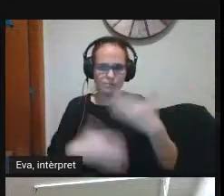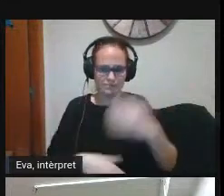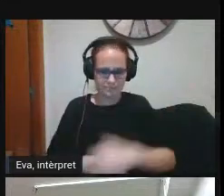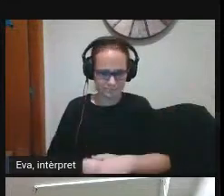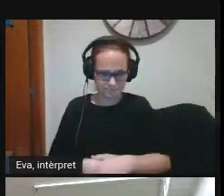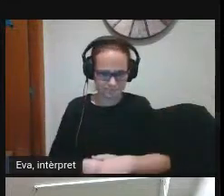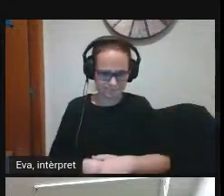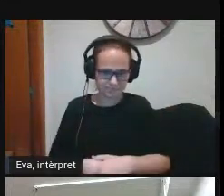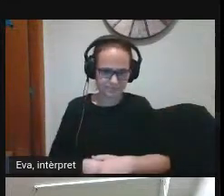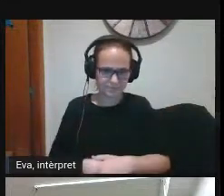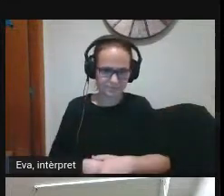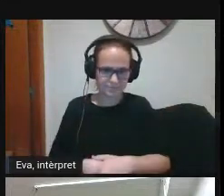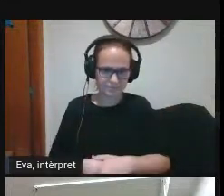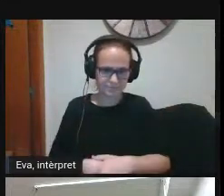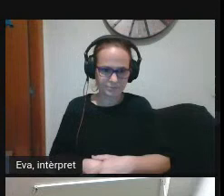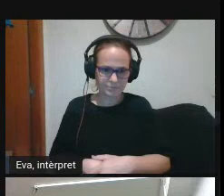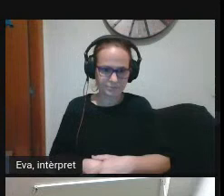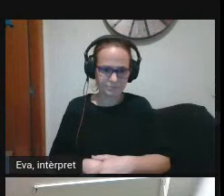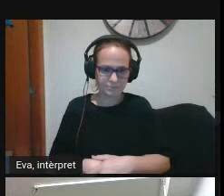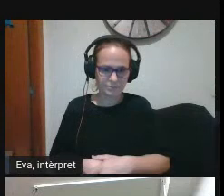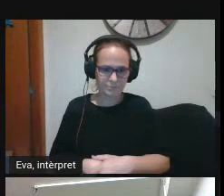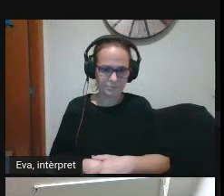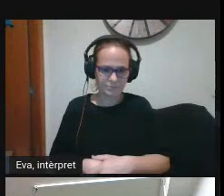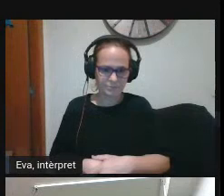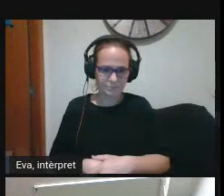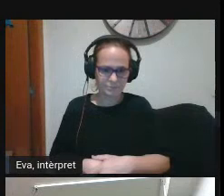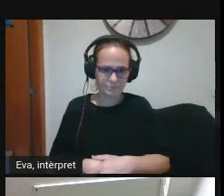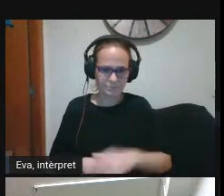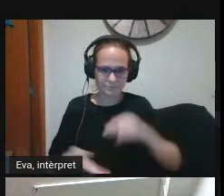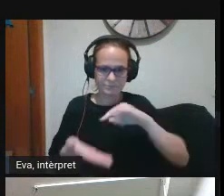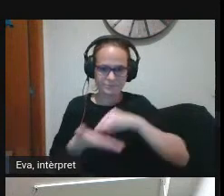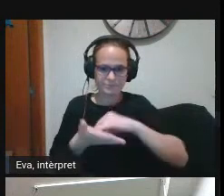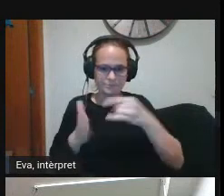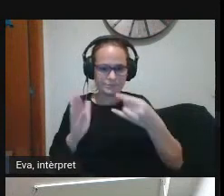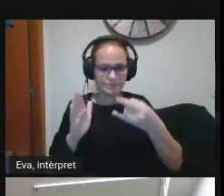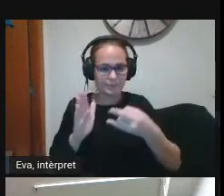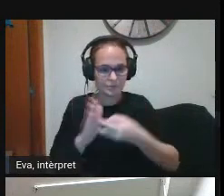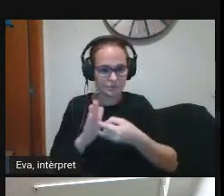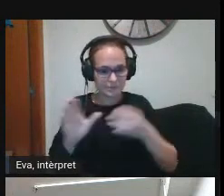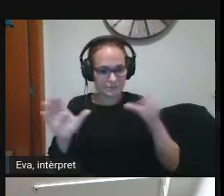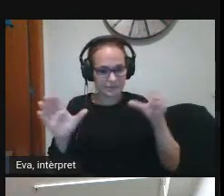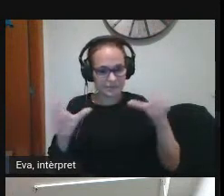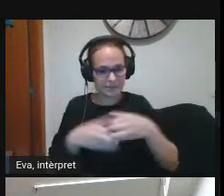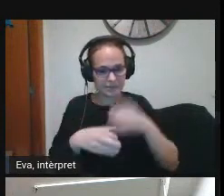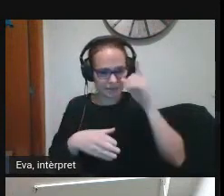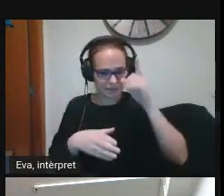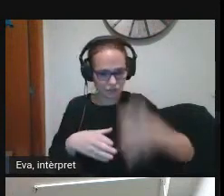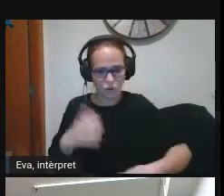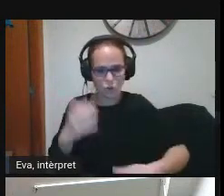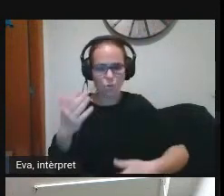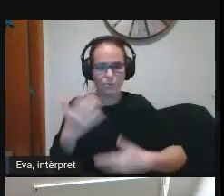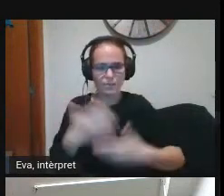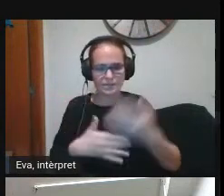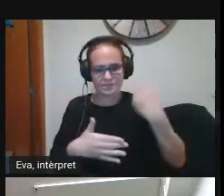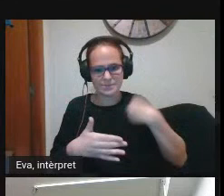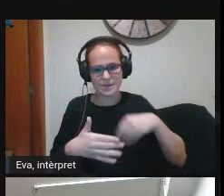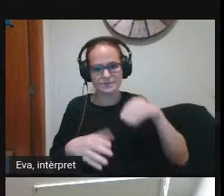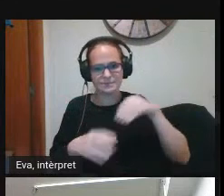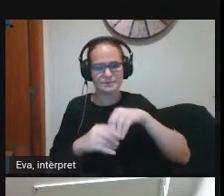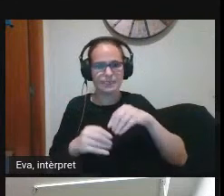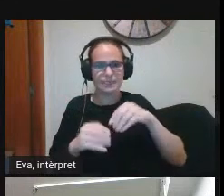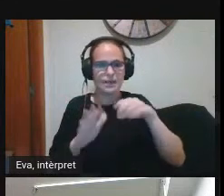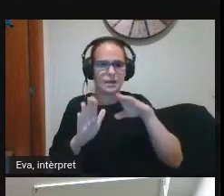enmig d'aquest d'aquest projecte incipient de direcció entrem a formar part dins del programa